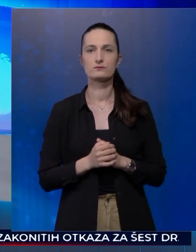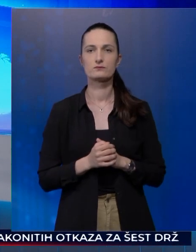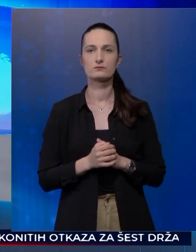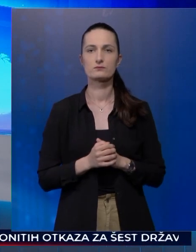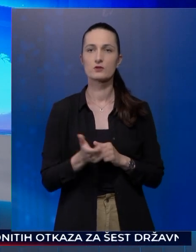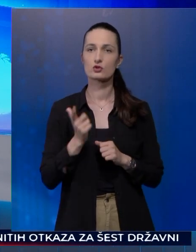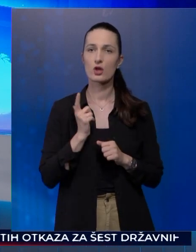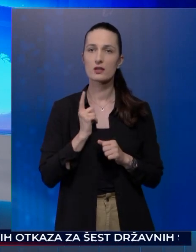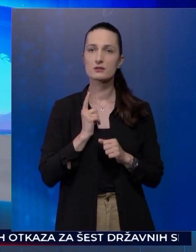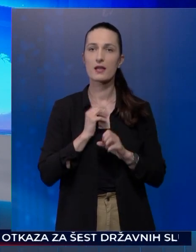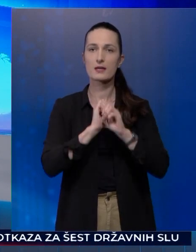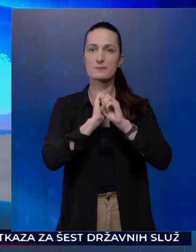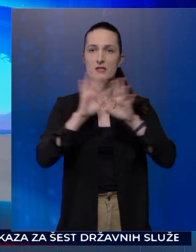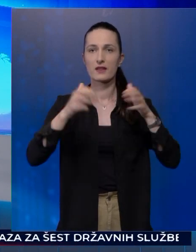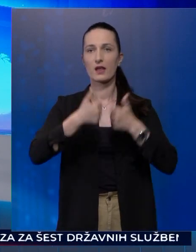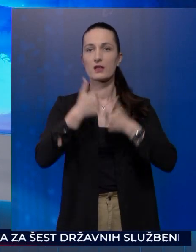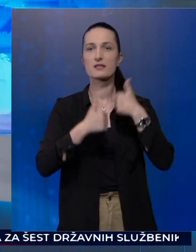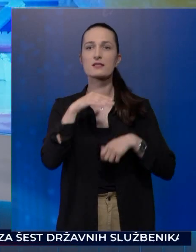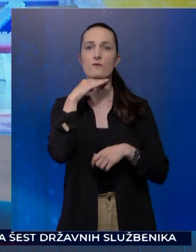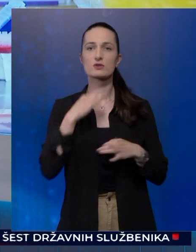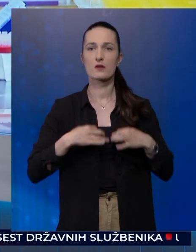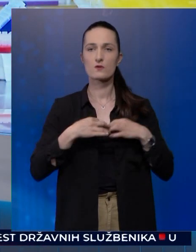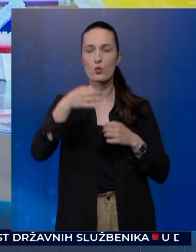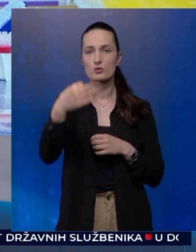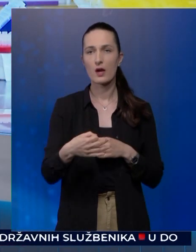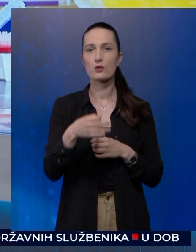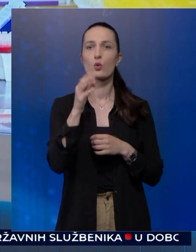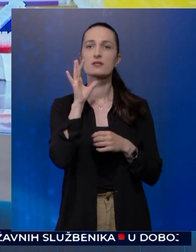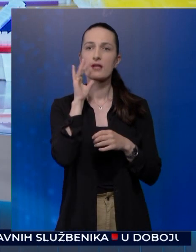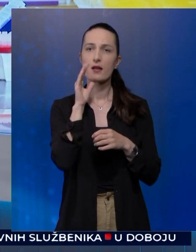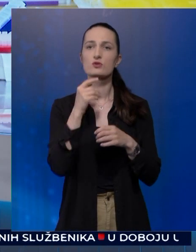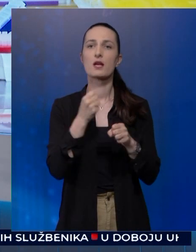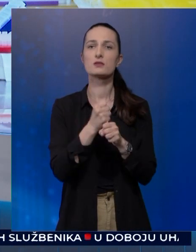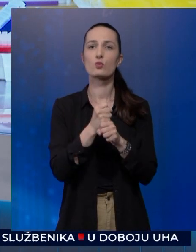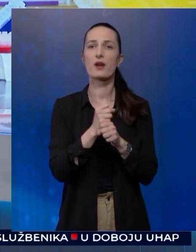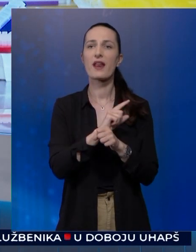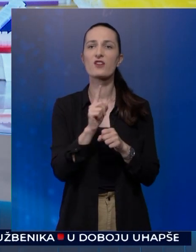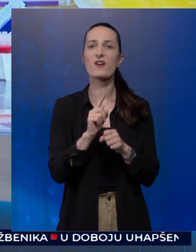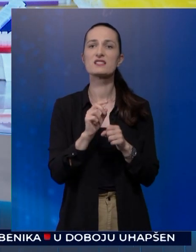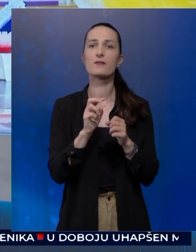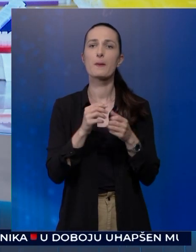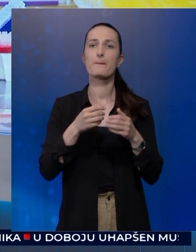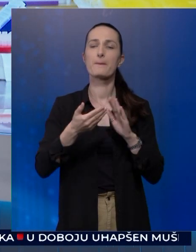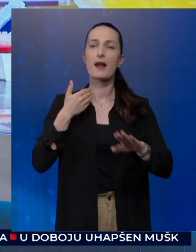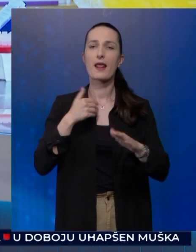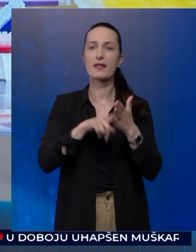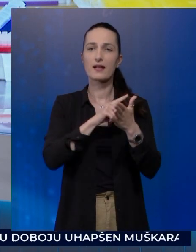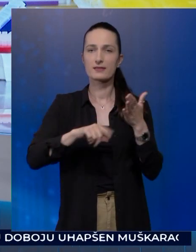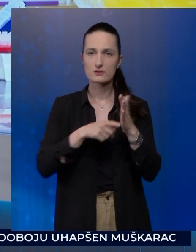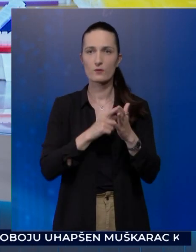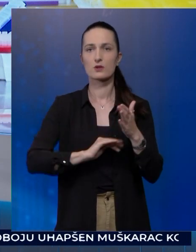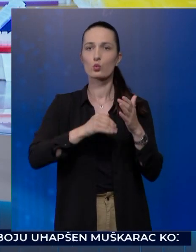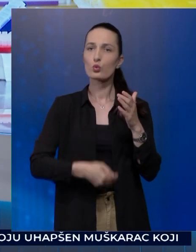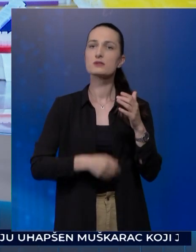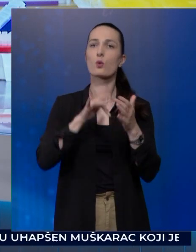Čeka se raspisivanje tendera Zavoda zdravstvenog osiguranja kantona Sarajevo za izradu neinvazivnih prenatalnih testova